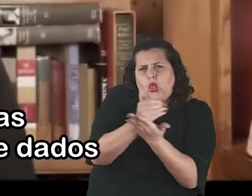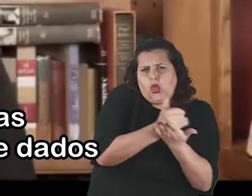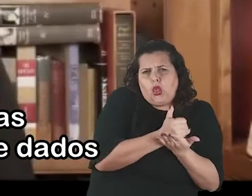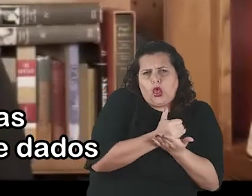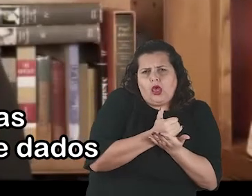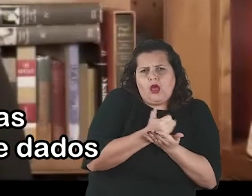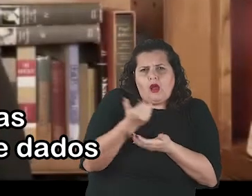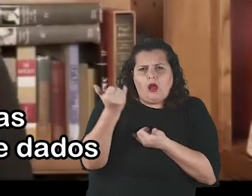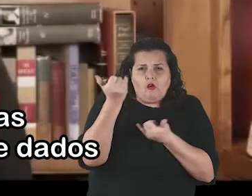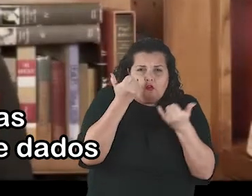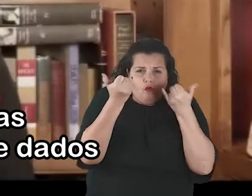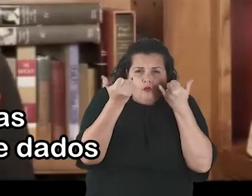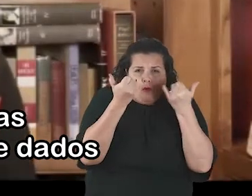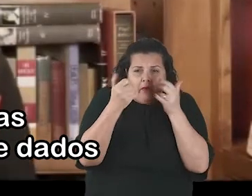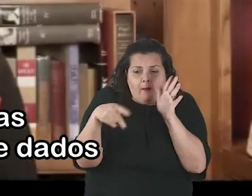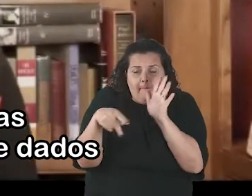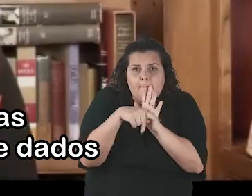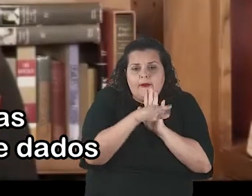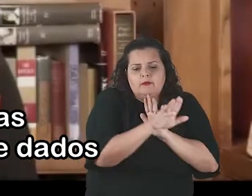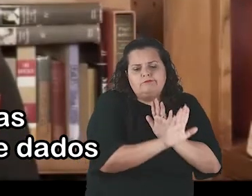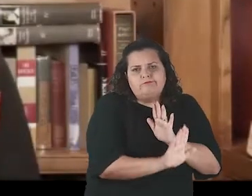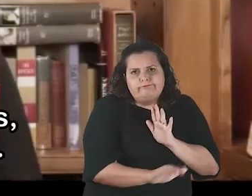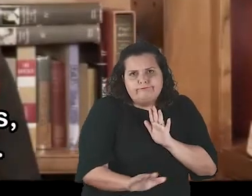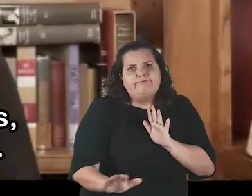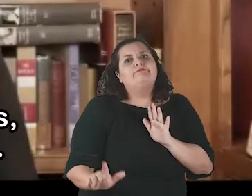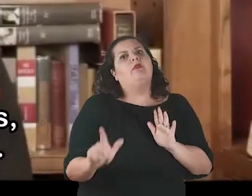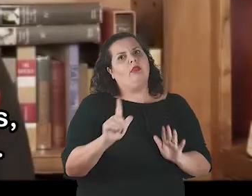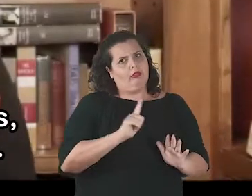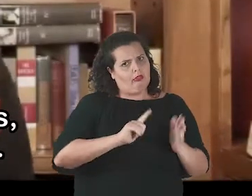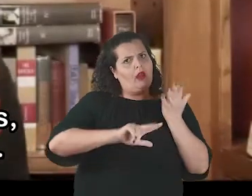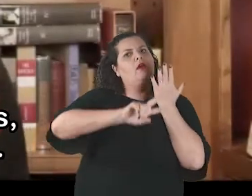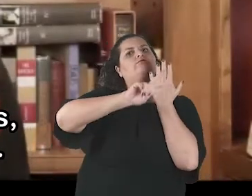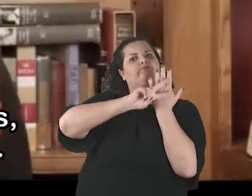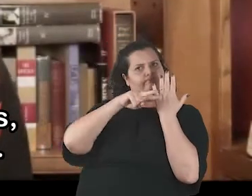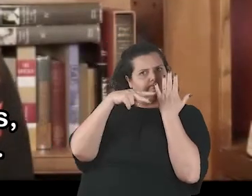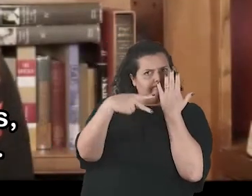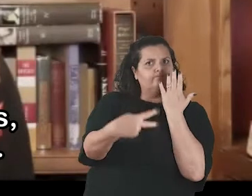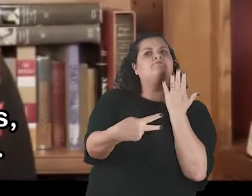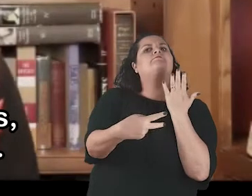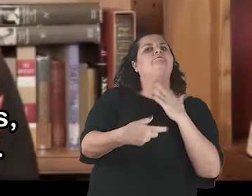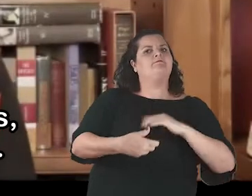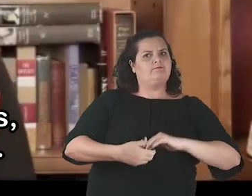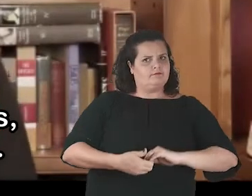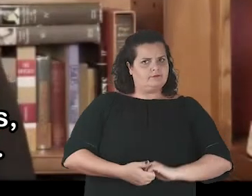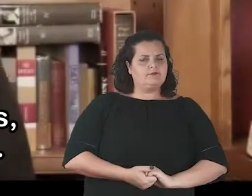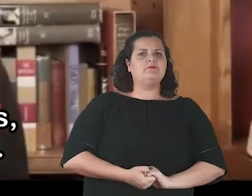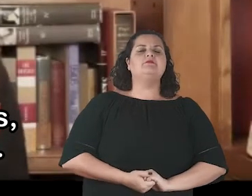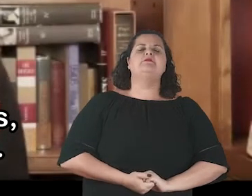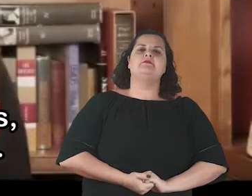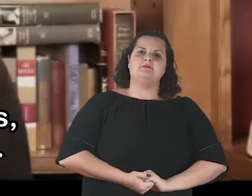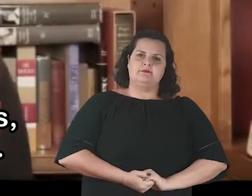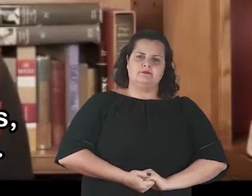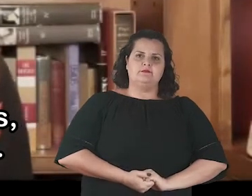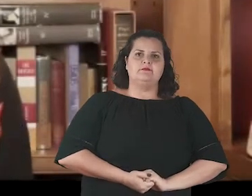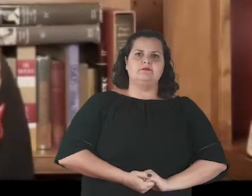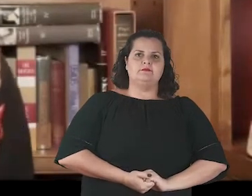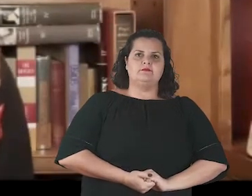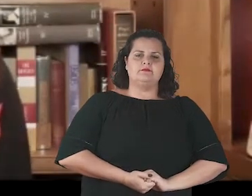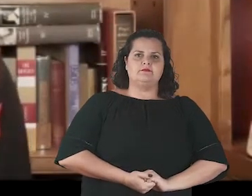extractive economic practices bearing down on our children and with great consequence.